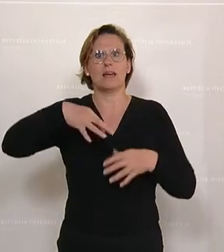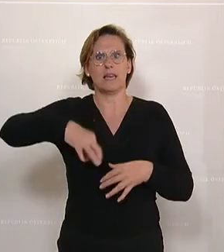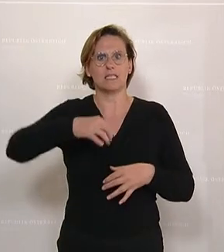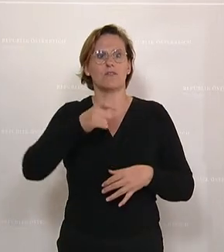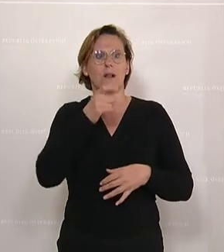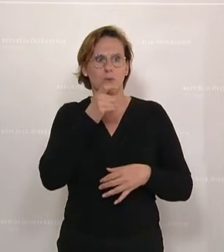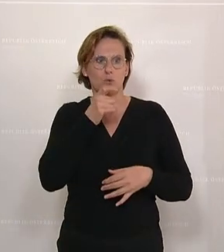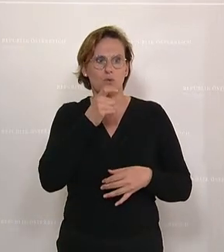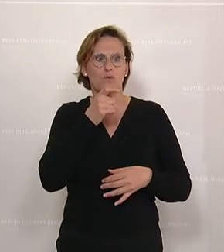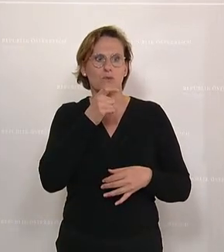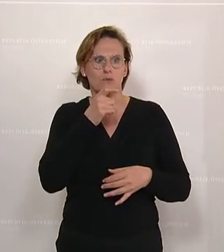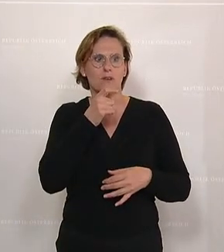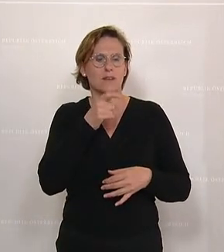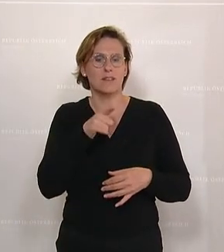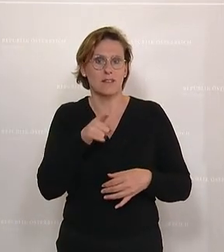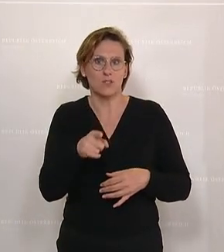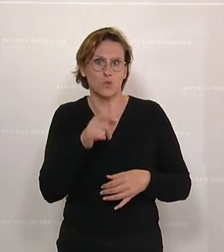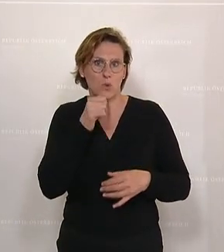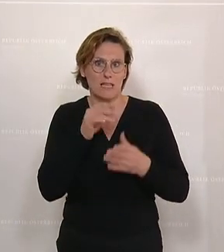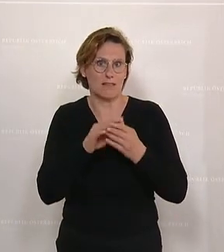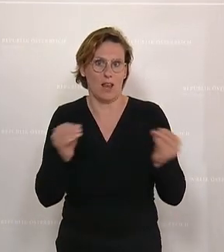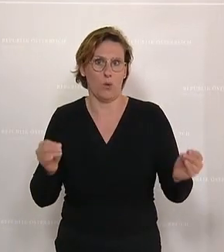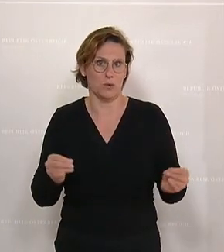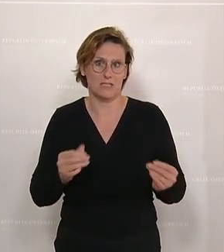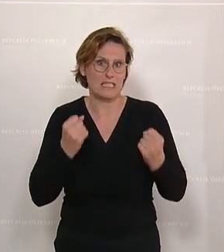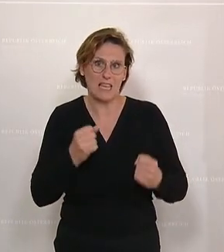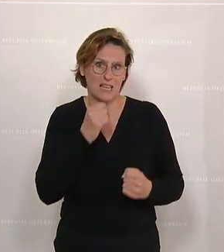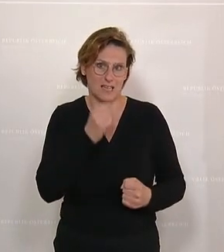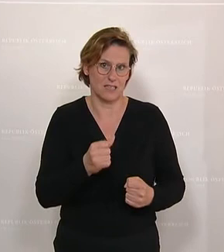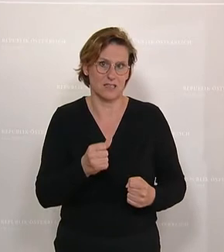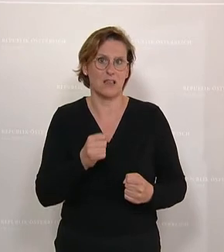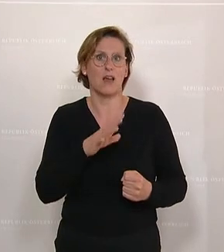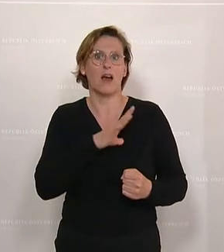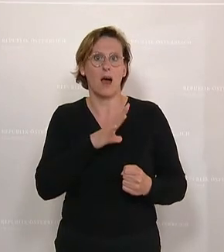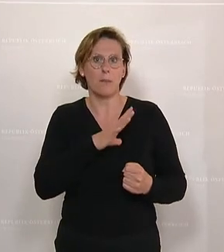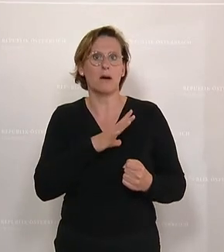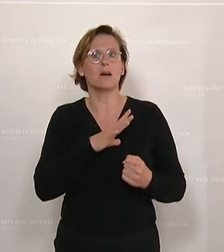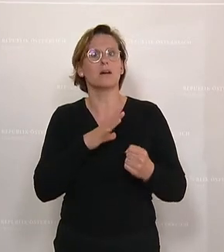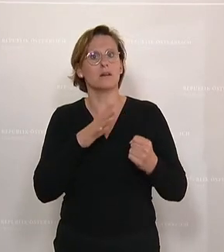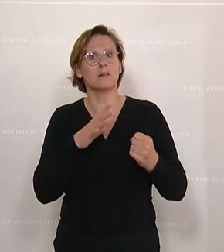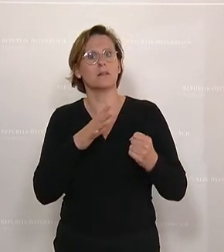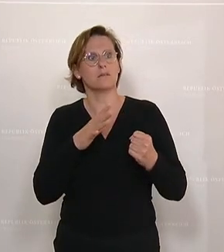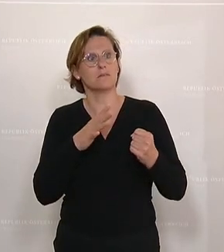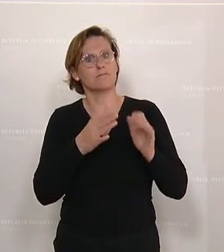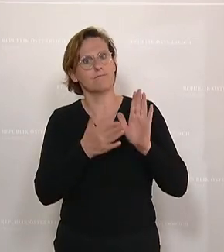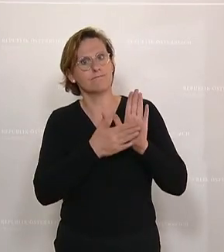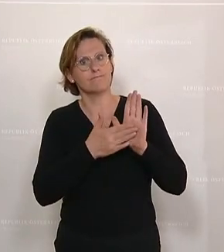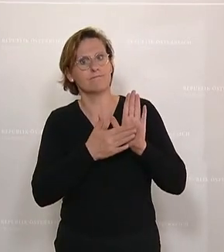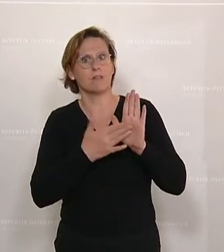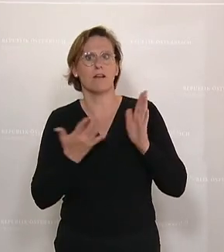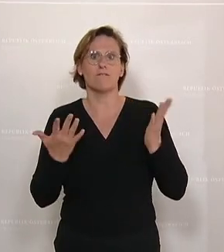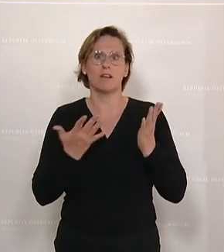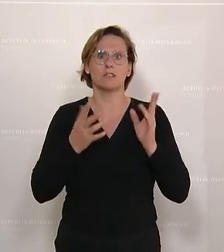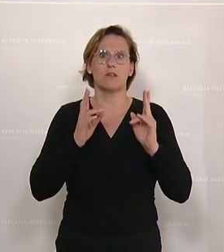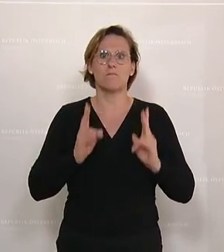ist damit nicht gelöst. Auf keinen Fall. Aber was wir damit schaffen, ist die